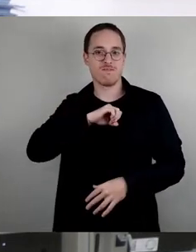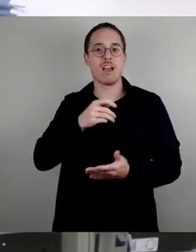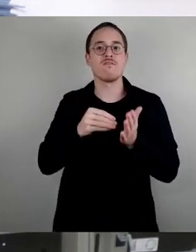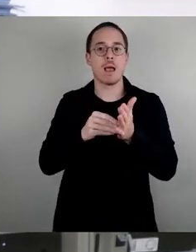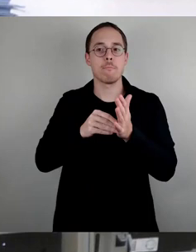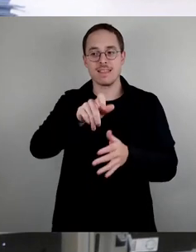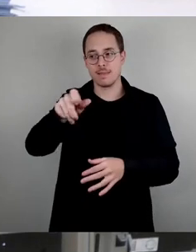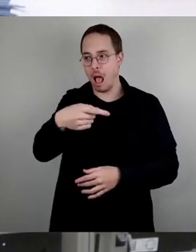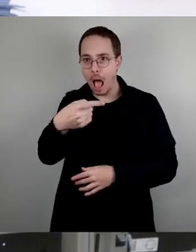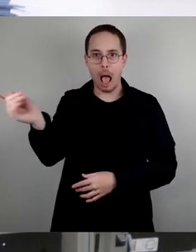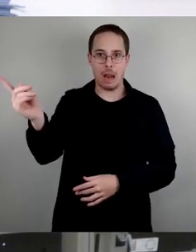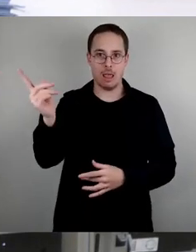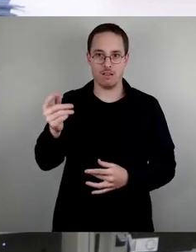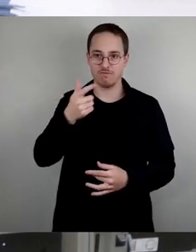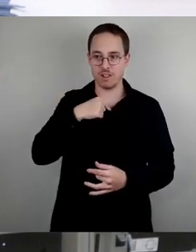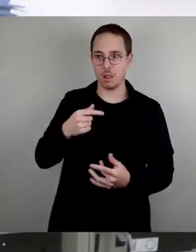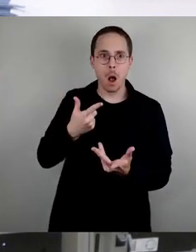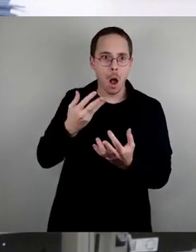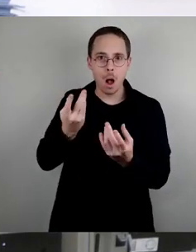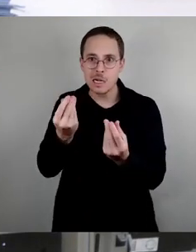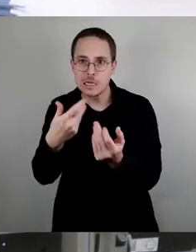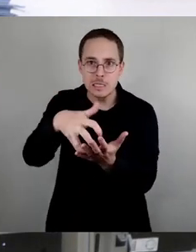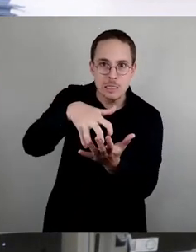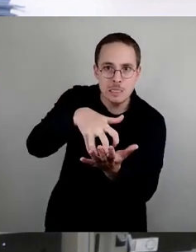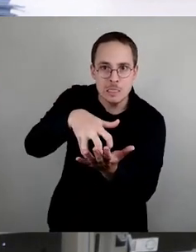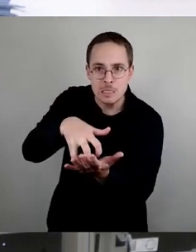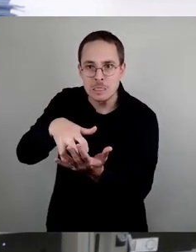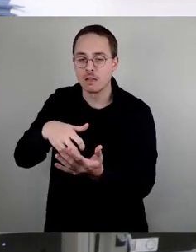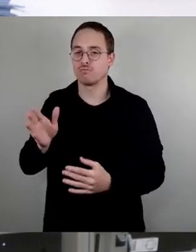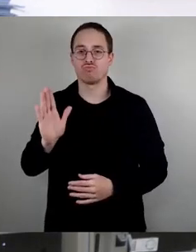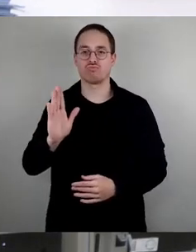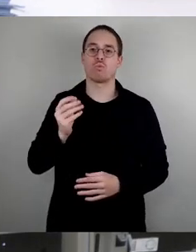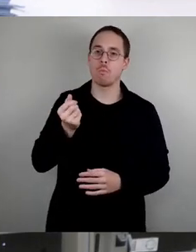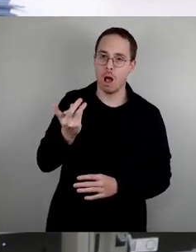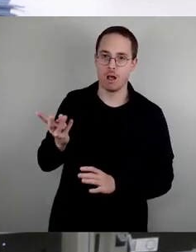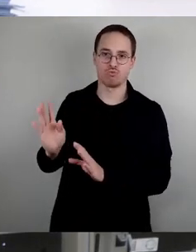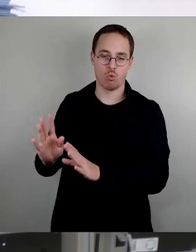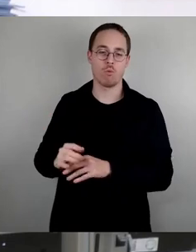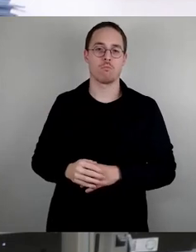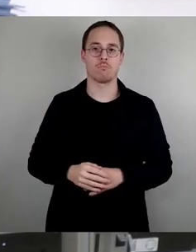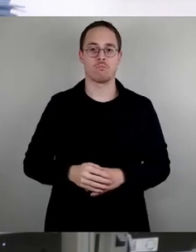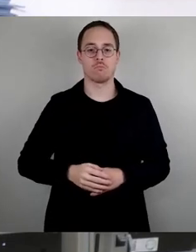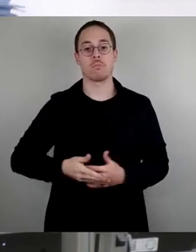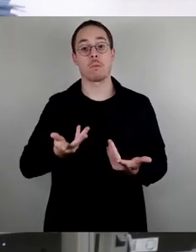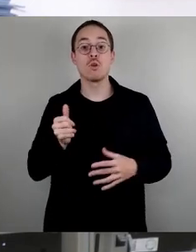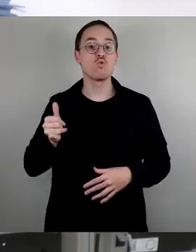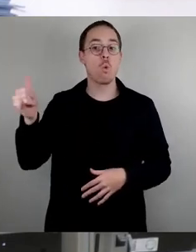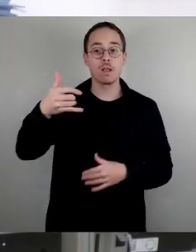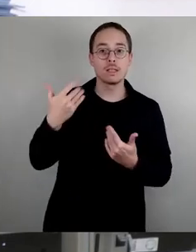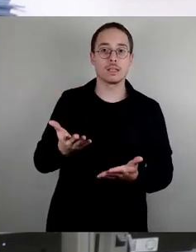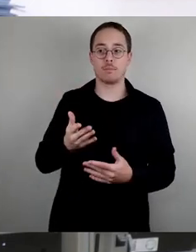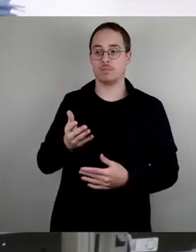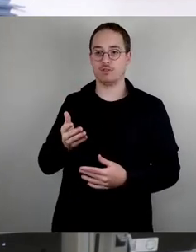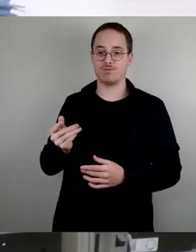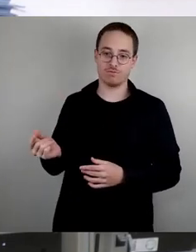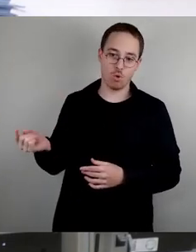vermieten. Touristen, die sich Hotels vielleicht nicht leisten können und ohne diese preisgünstigen Angebote sehr wahrscheinlich auch